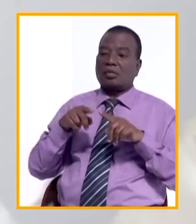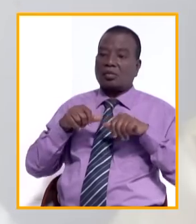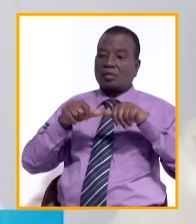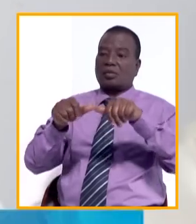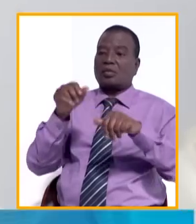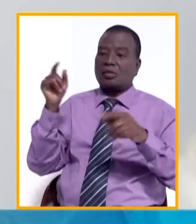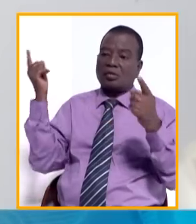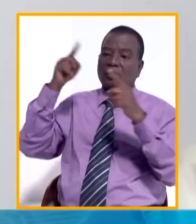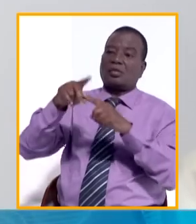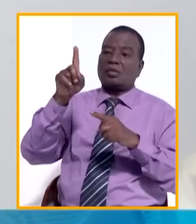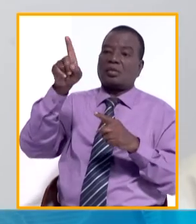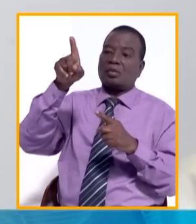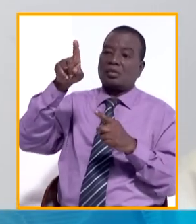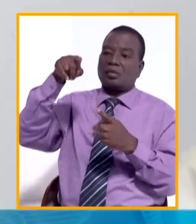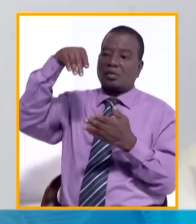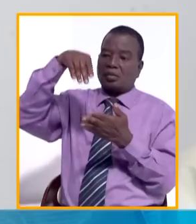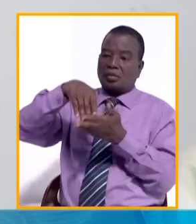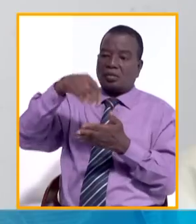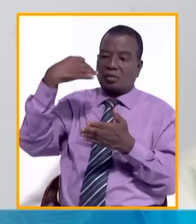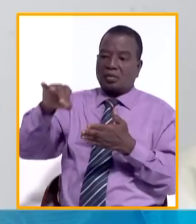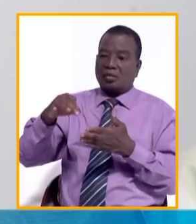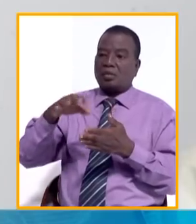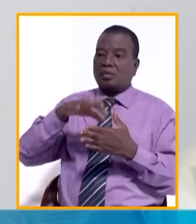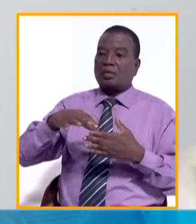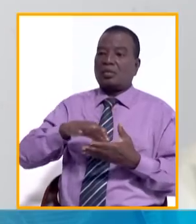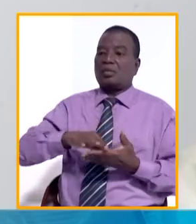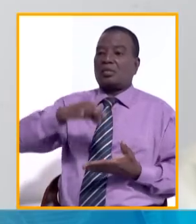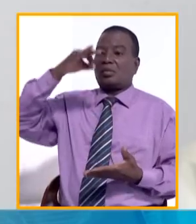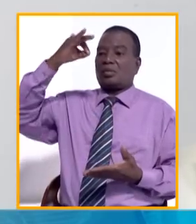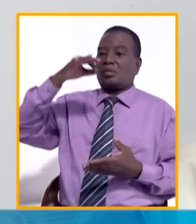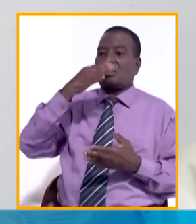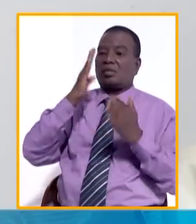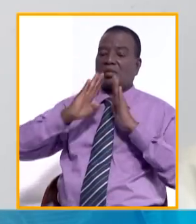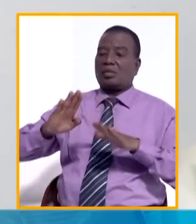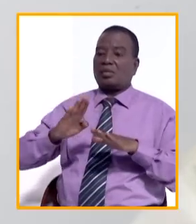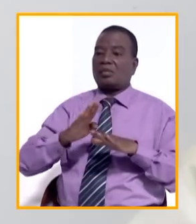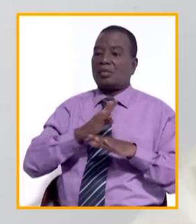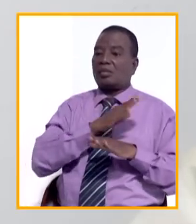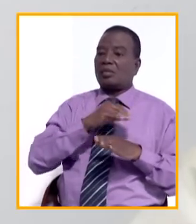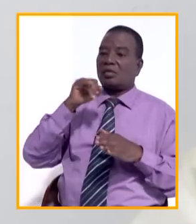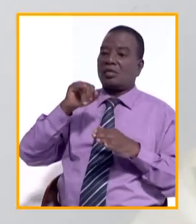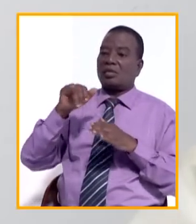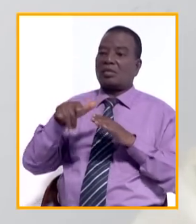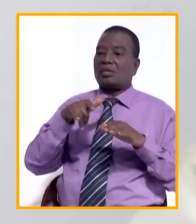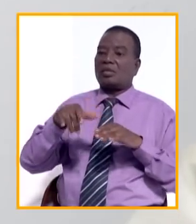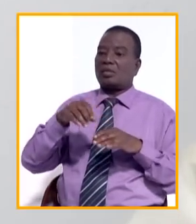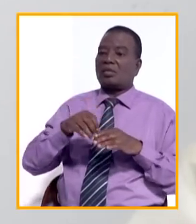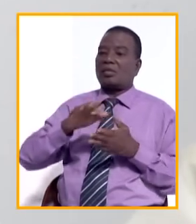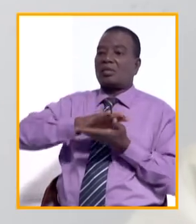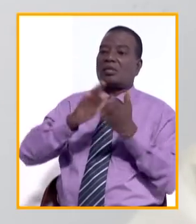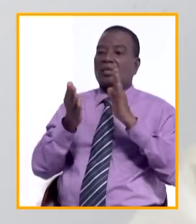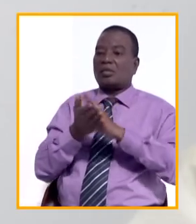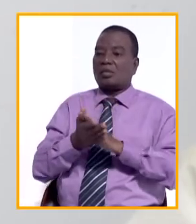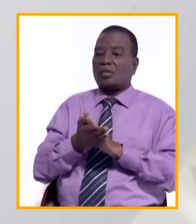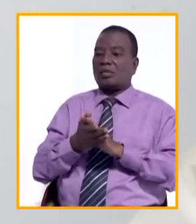le prophète dit « salade, salade » « Pornar, me prie, épargne, toi, en fait. » En fait, la salade fait qu'on devient quelqu